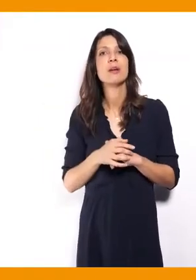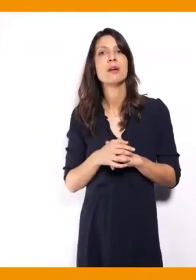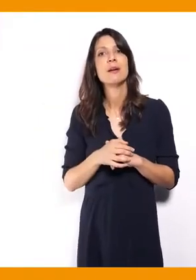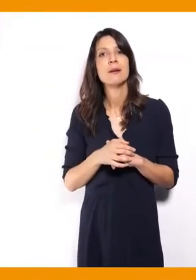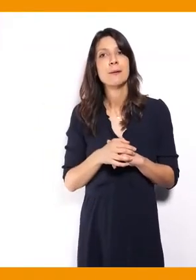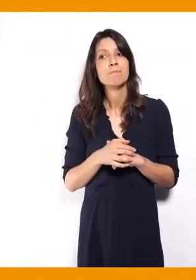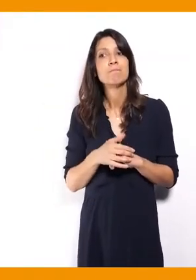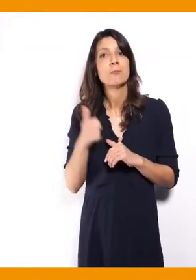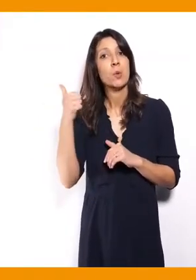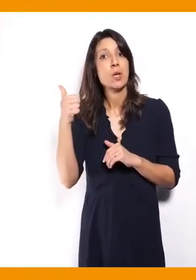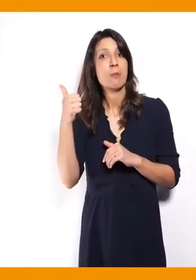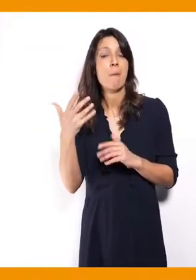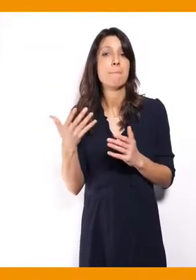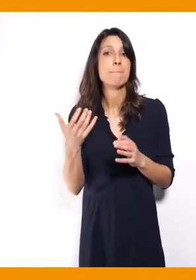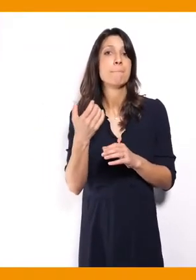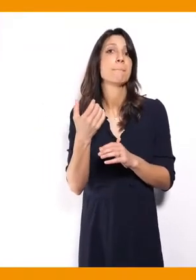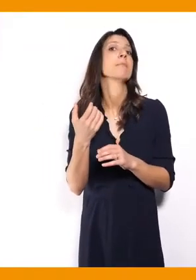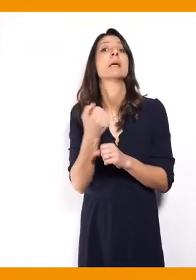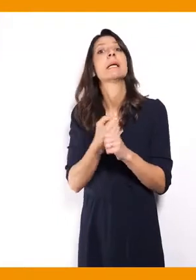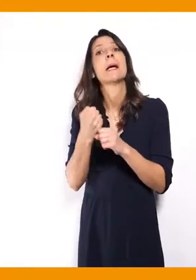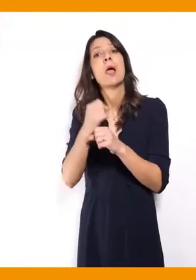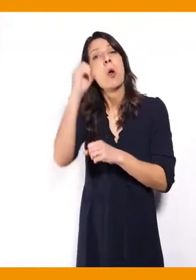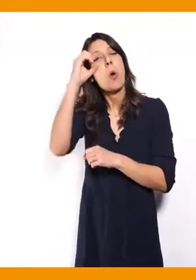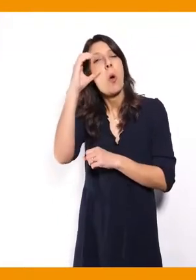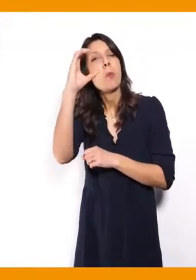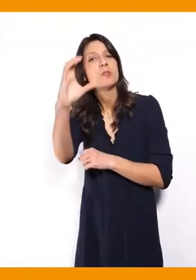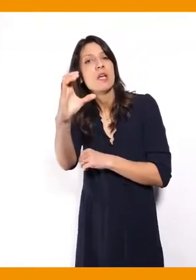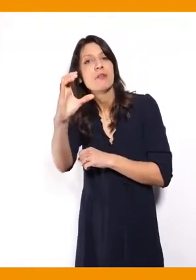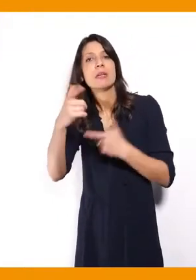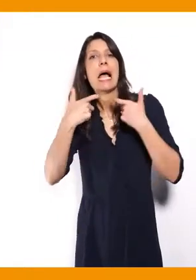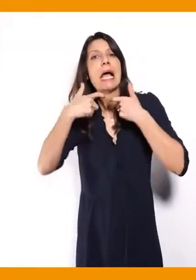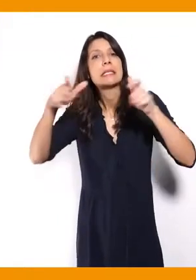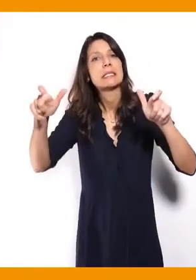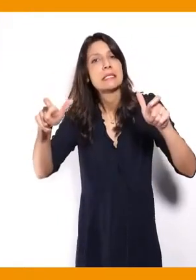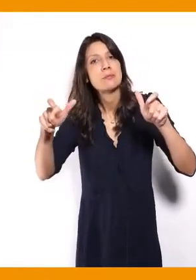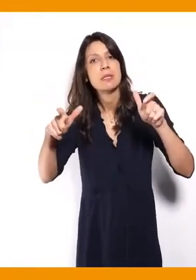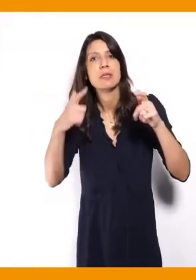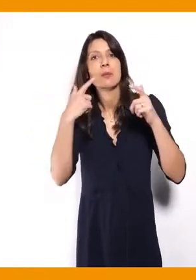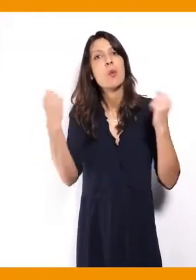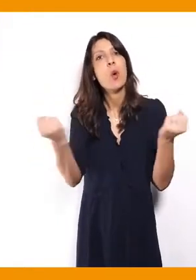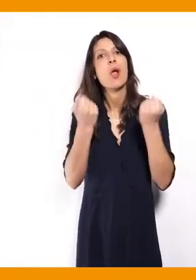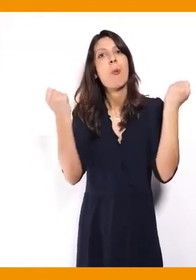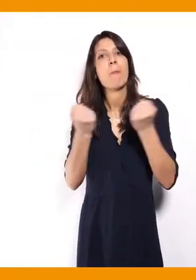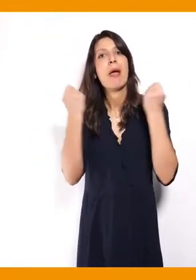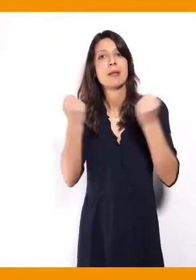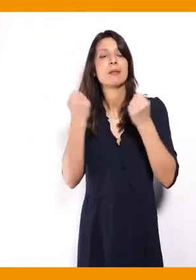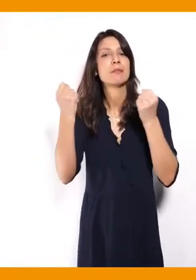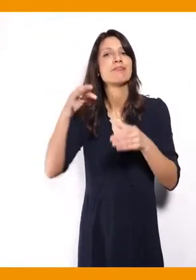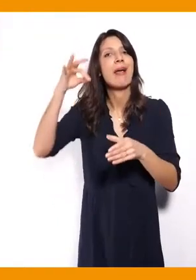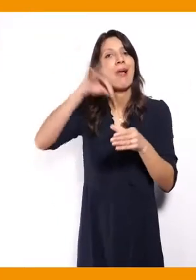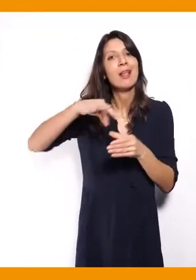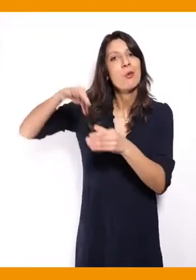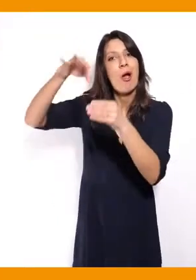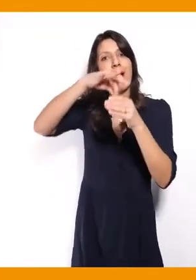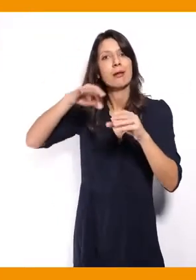qui a mis en place un observatoire sur l'accessibilité des campagnes électorales,